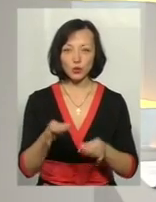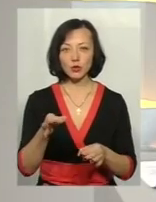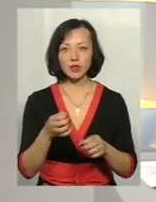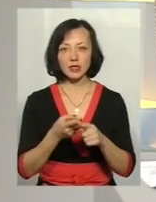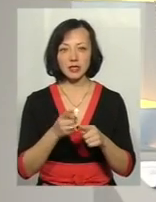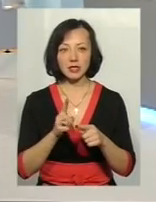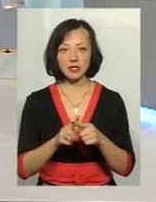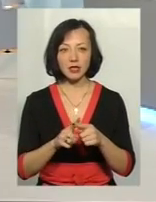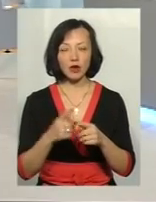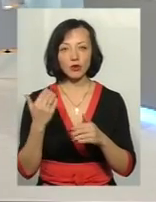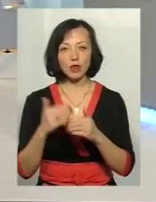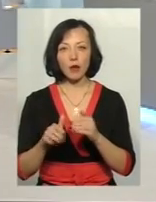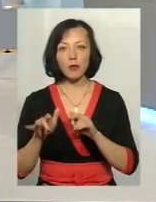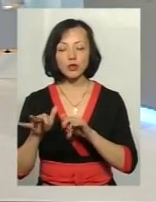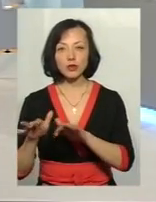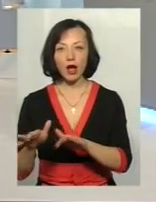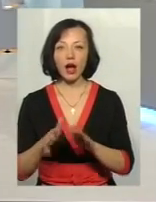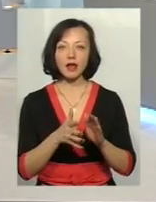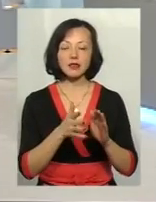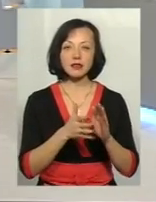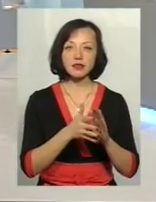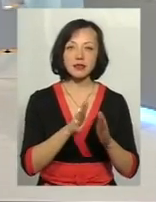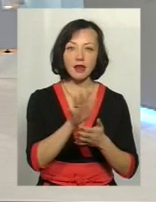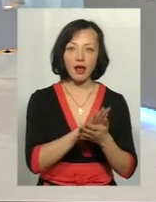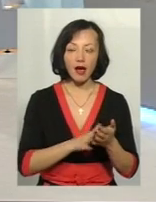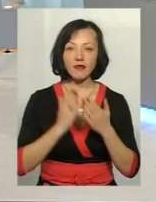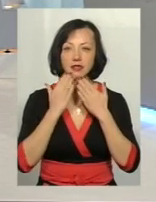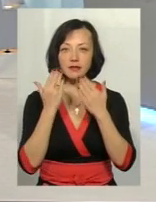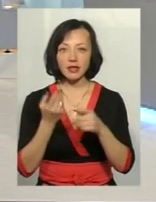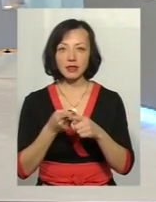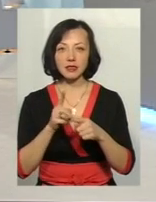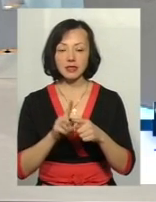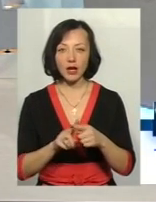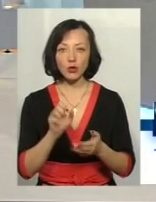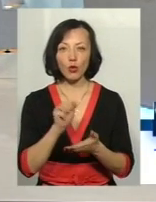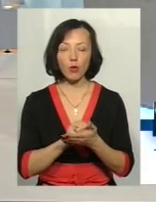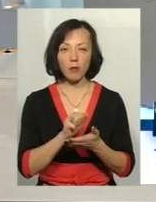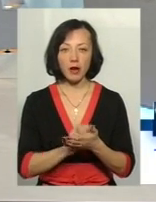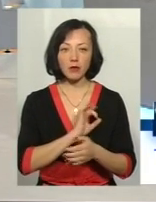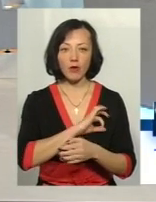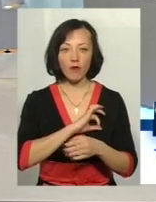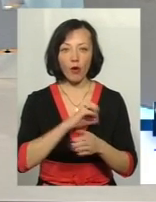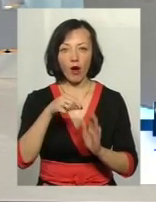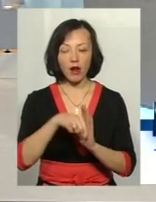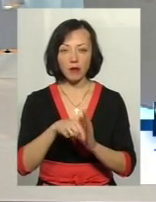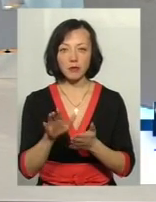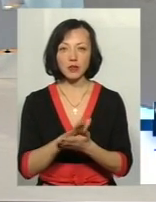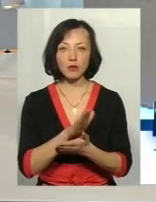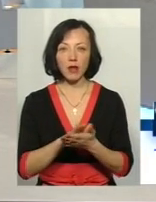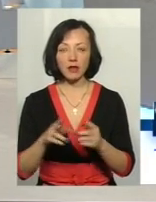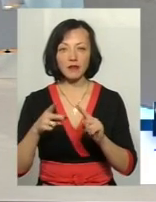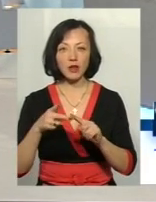суду – це процесуальний документ, а заява, звернення – це є документ правового характеру. Безоплатна